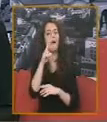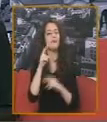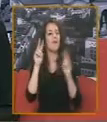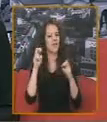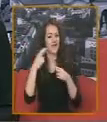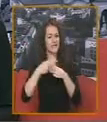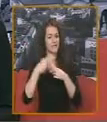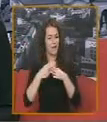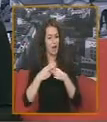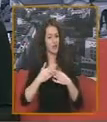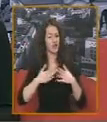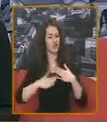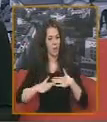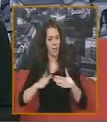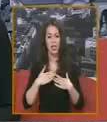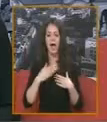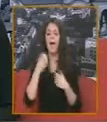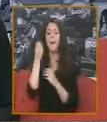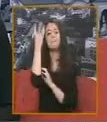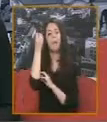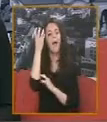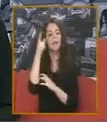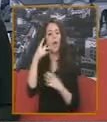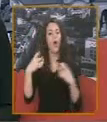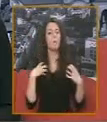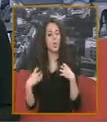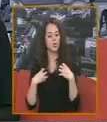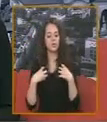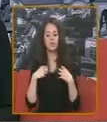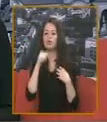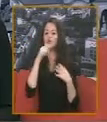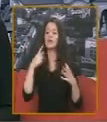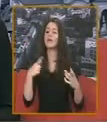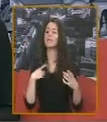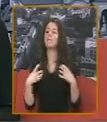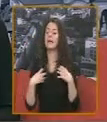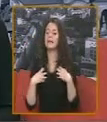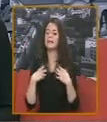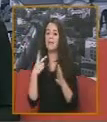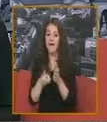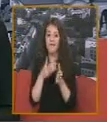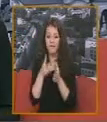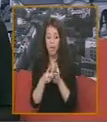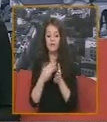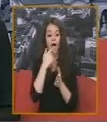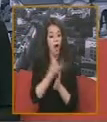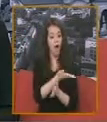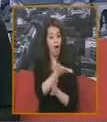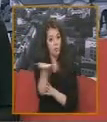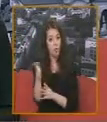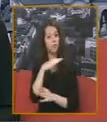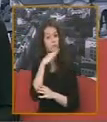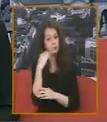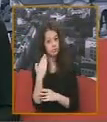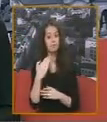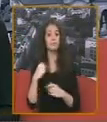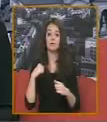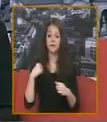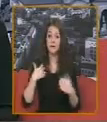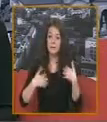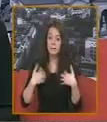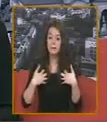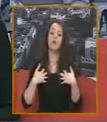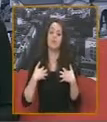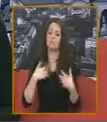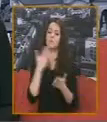bajka u pozorištu I predstava voz Ukoliko se pokaže da ima dovoljno interesovanja Mi ćemo naravno dodati i neke